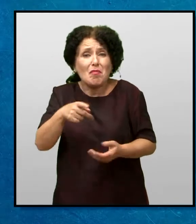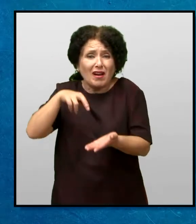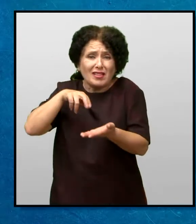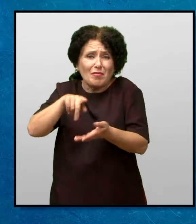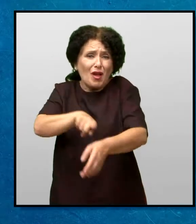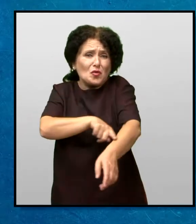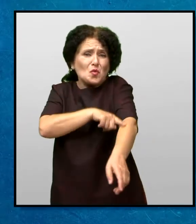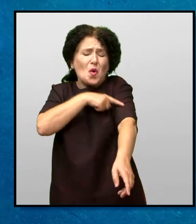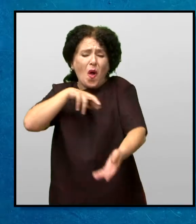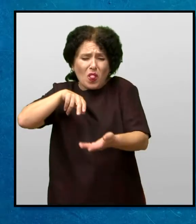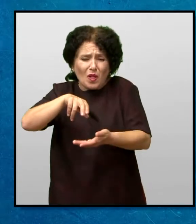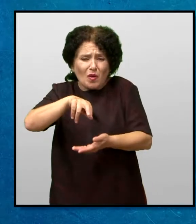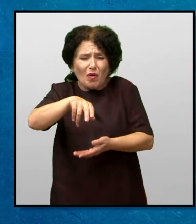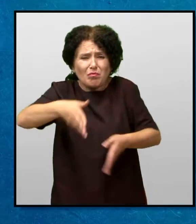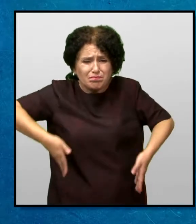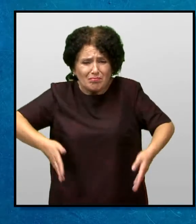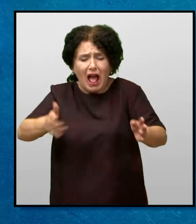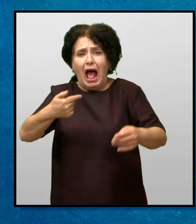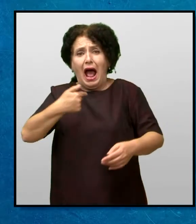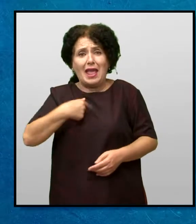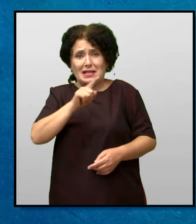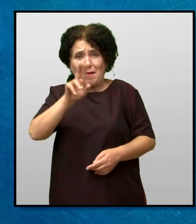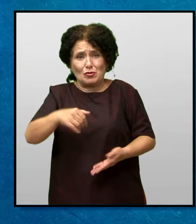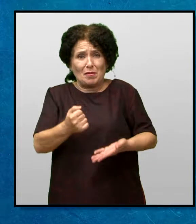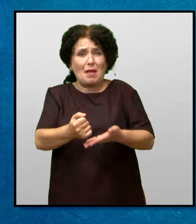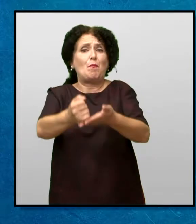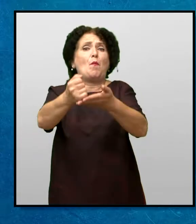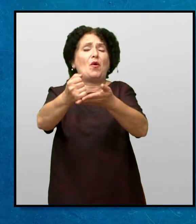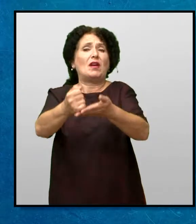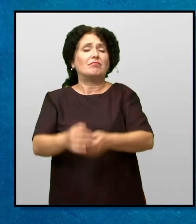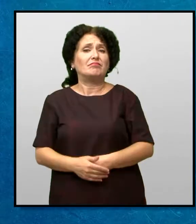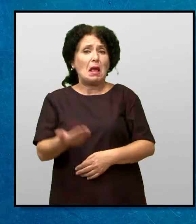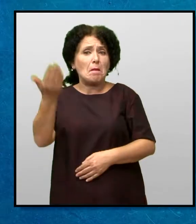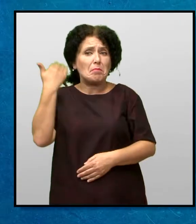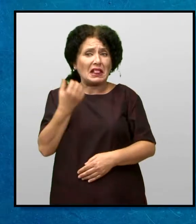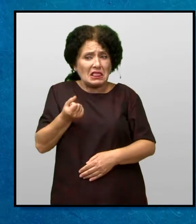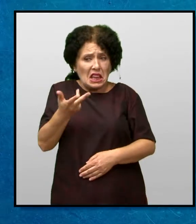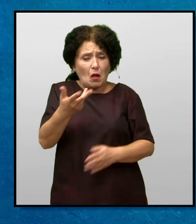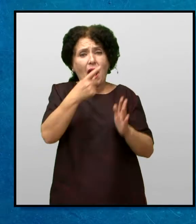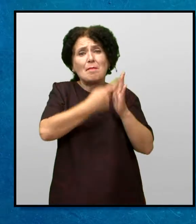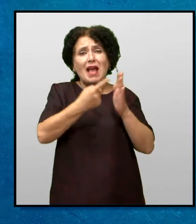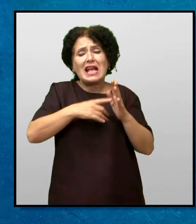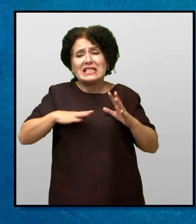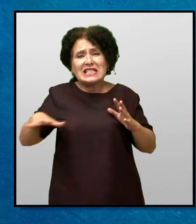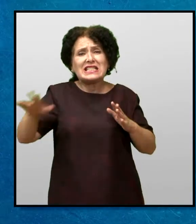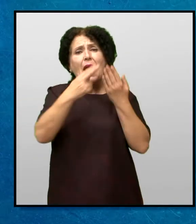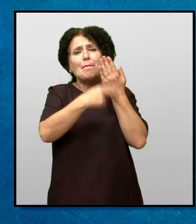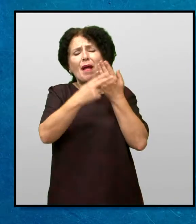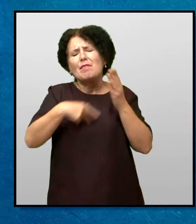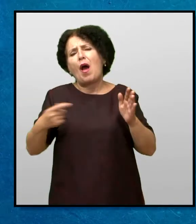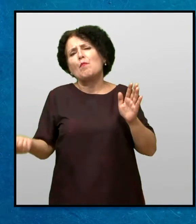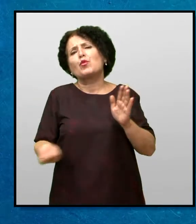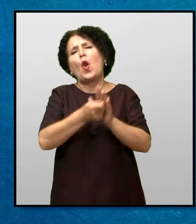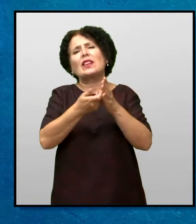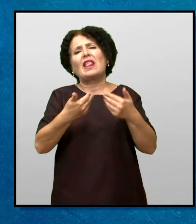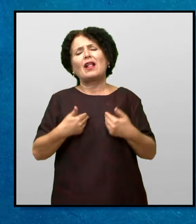пеше че толку долго за да купи библија А јас да не можам да ја помогнам Пред неколку месеци јас ги продадо всите библији на